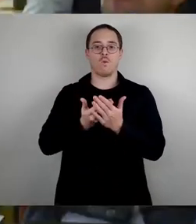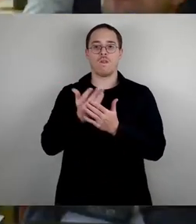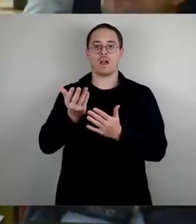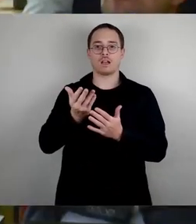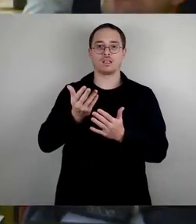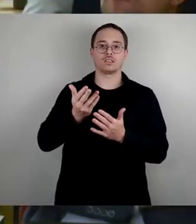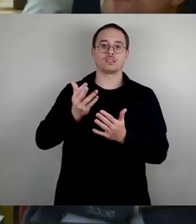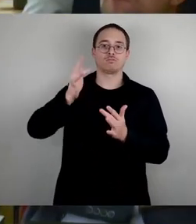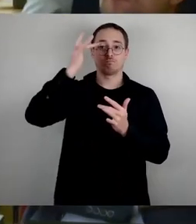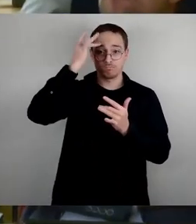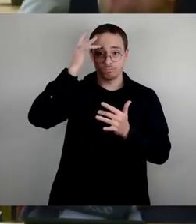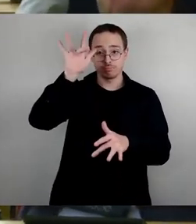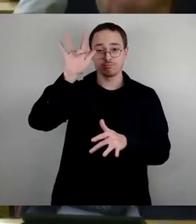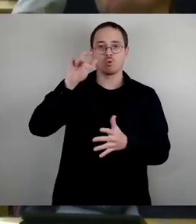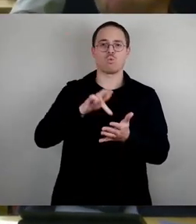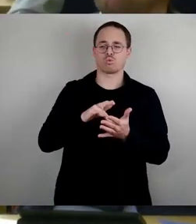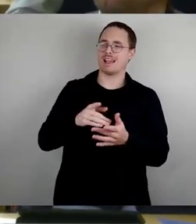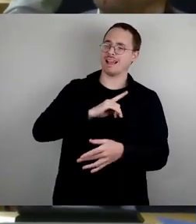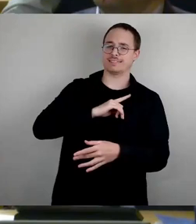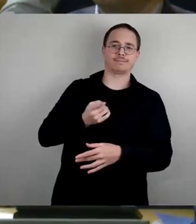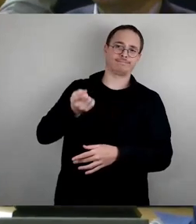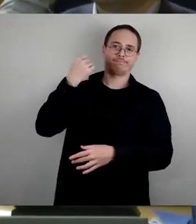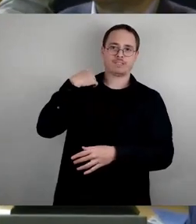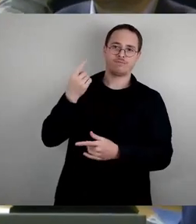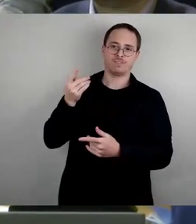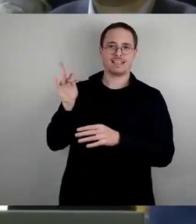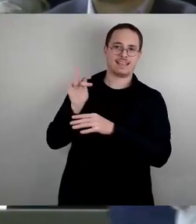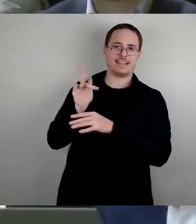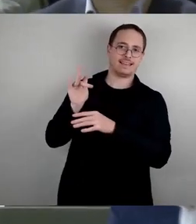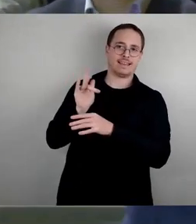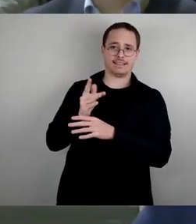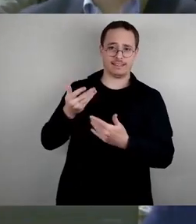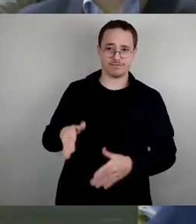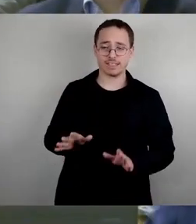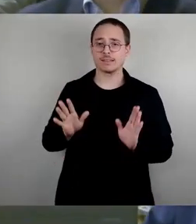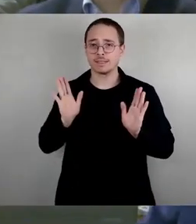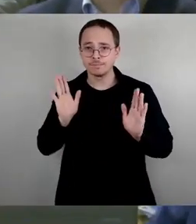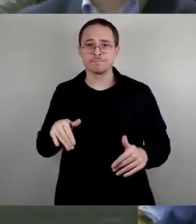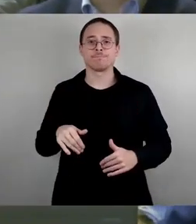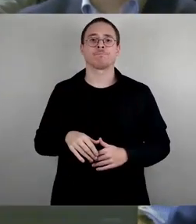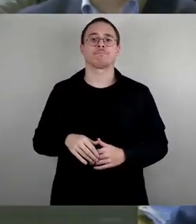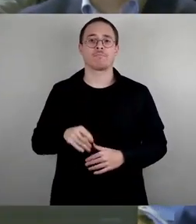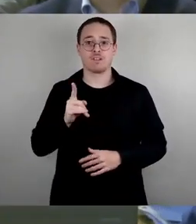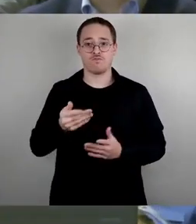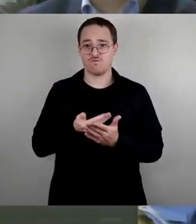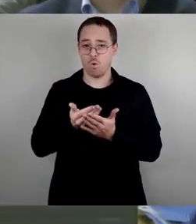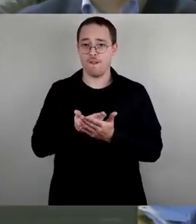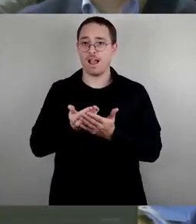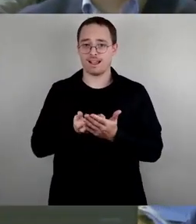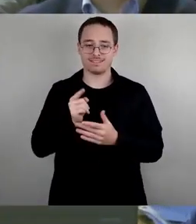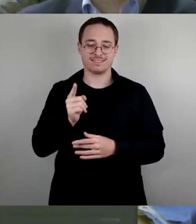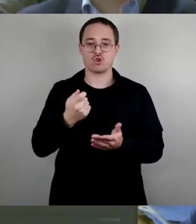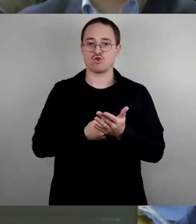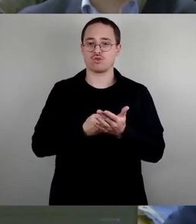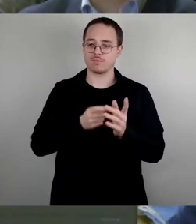waren und auch weiterhin im Grundsatz dagegen sind. Wir sehen aber ein, dass die Vorlage geändert werden muss aufgrund der Kosten und